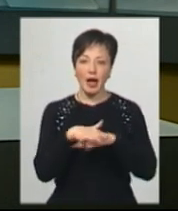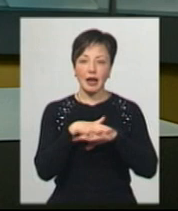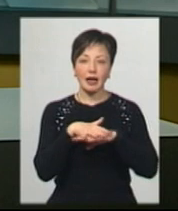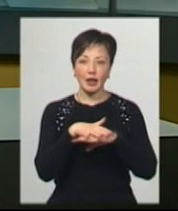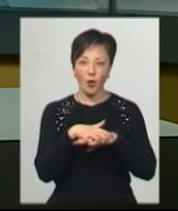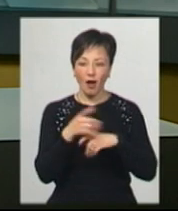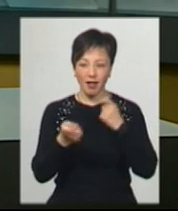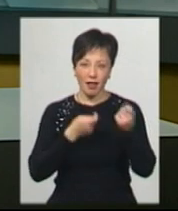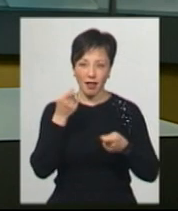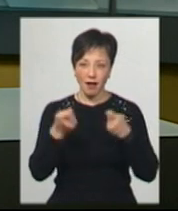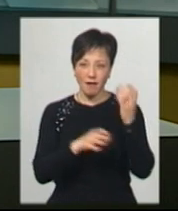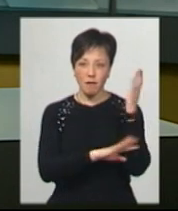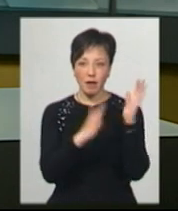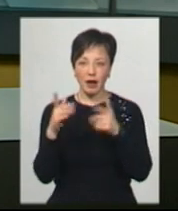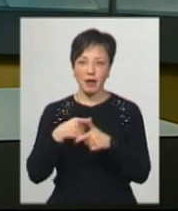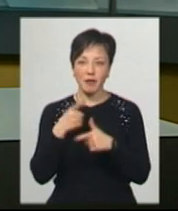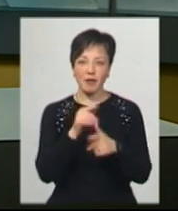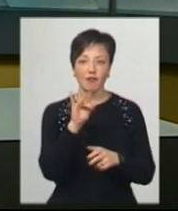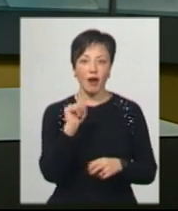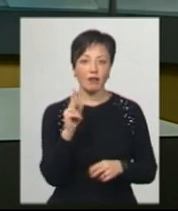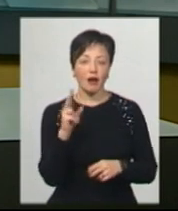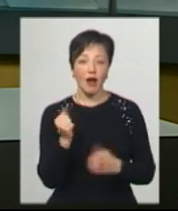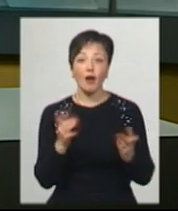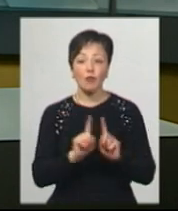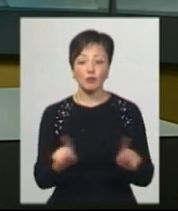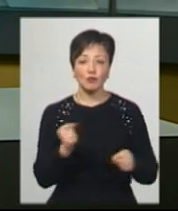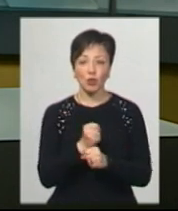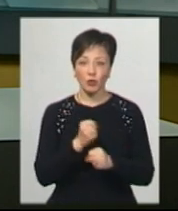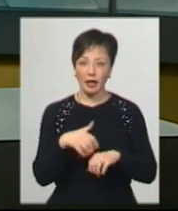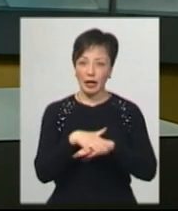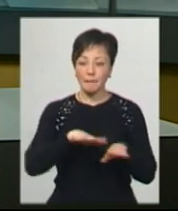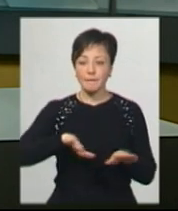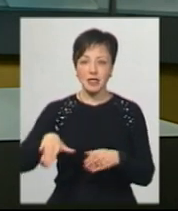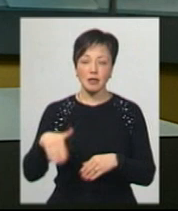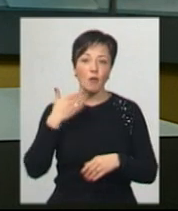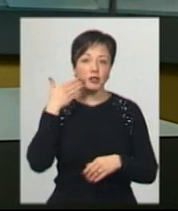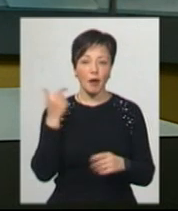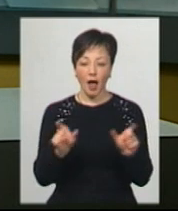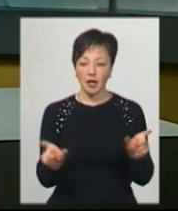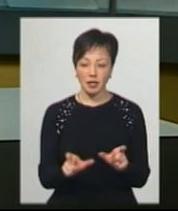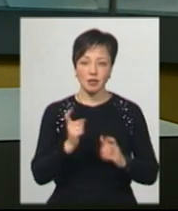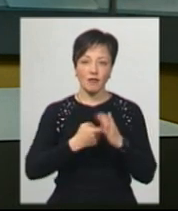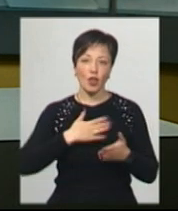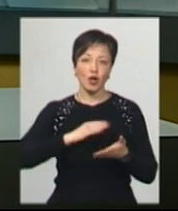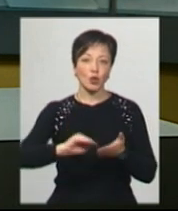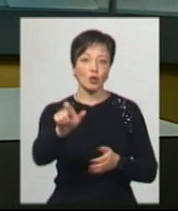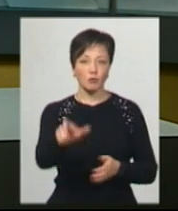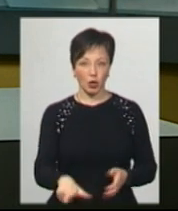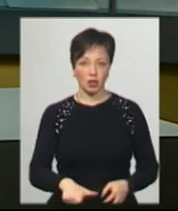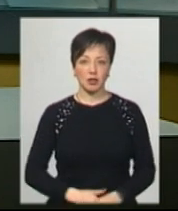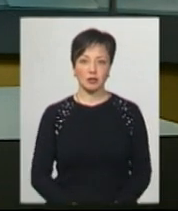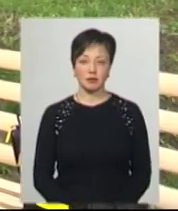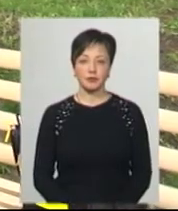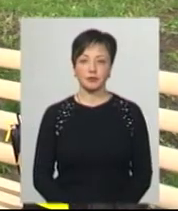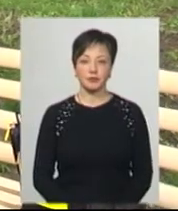у Хмельницькому парку імені Івана Франка. Які особливості роботи ринку після послаблення карантину дізнавалась Тетяна Ворожцова.